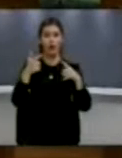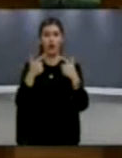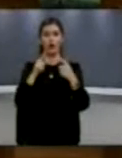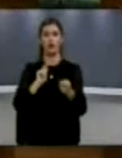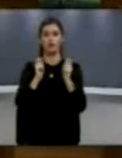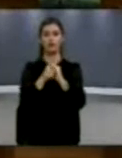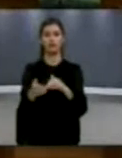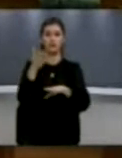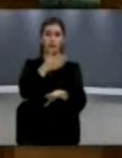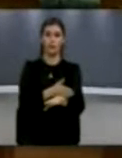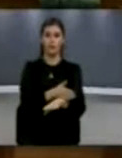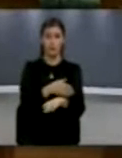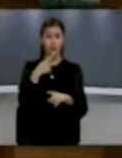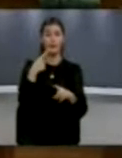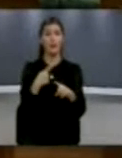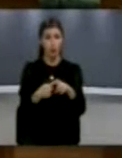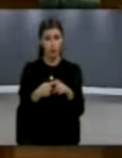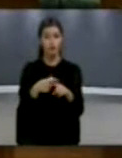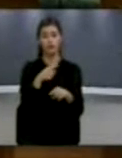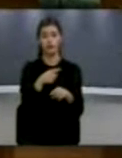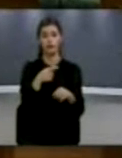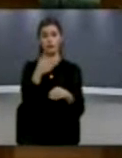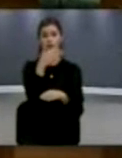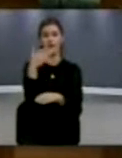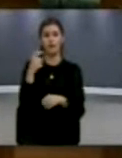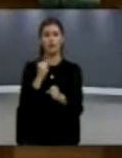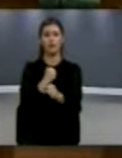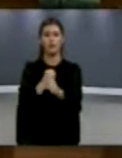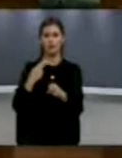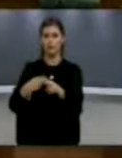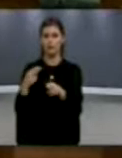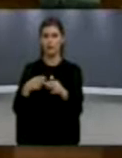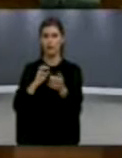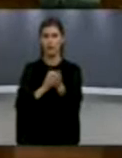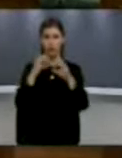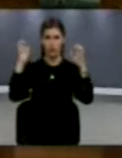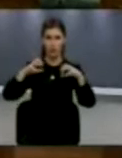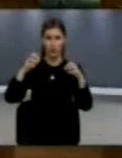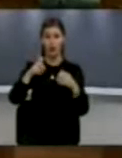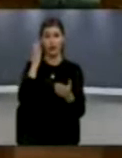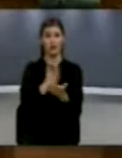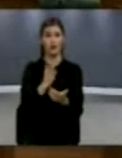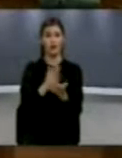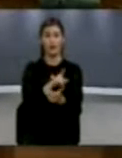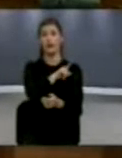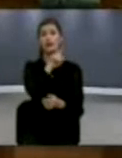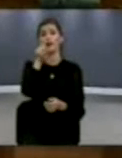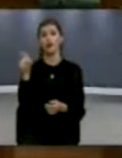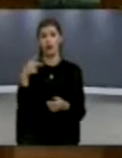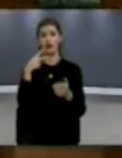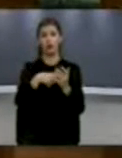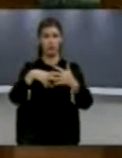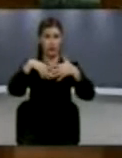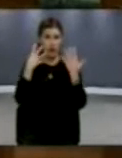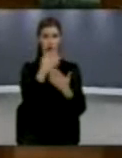kompanitët e cilat e pastrojnë borën gjërë në shkur të vitit 2009 e kanë pastruar e qelur rrugën gjërë të varë i nusës ndërka që